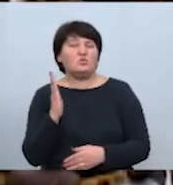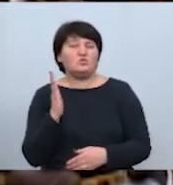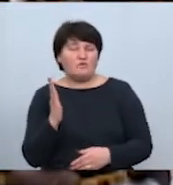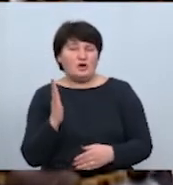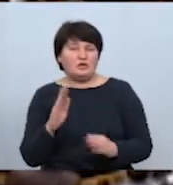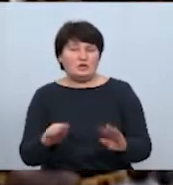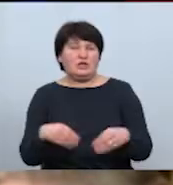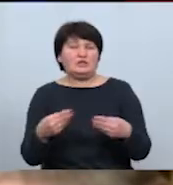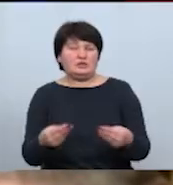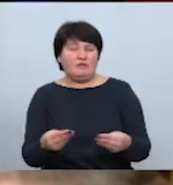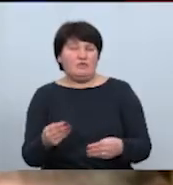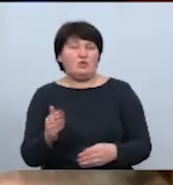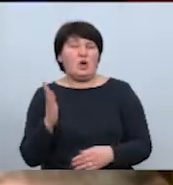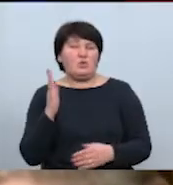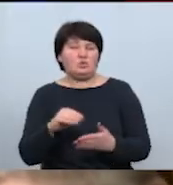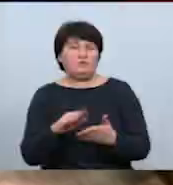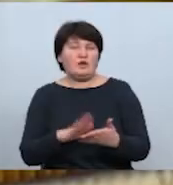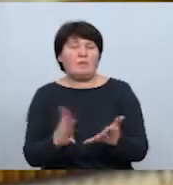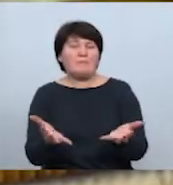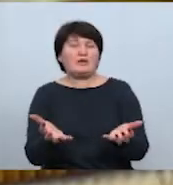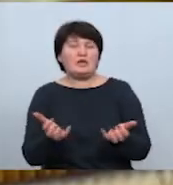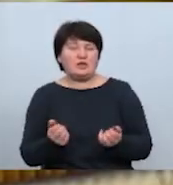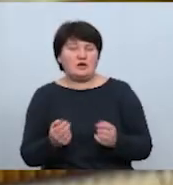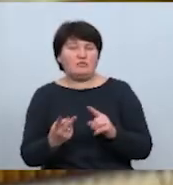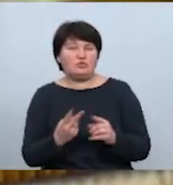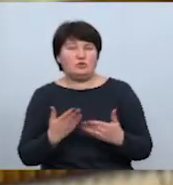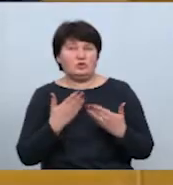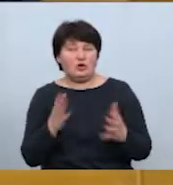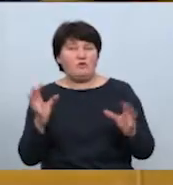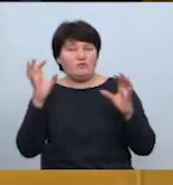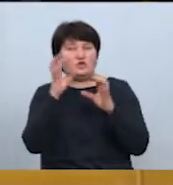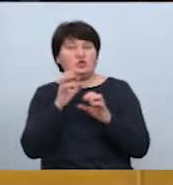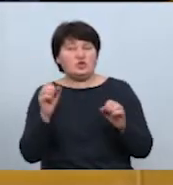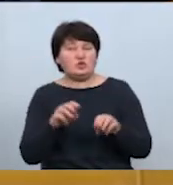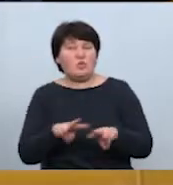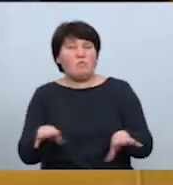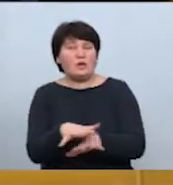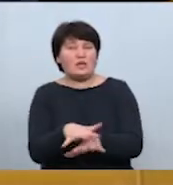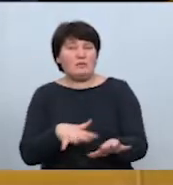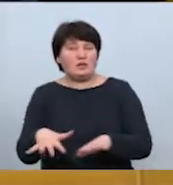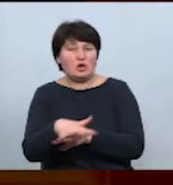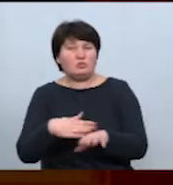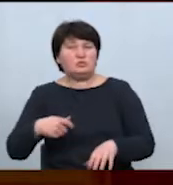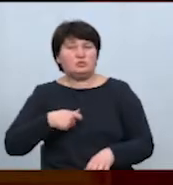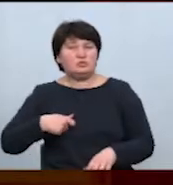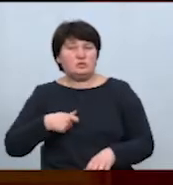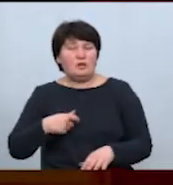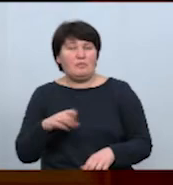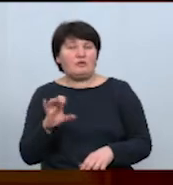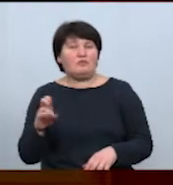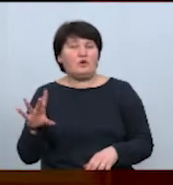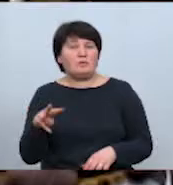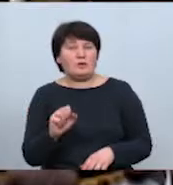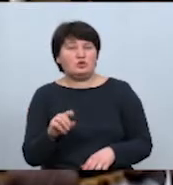голосування прийняття в другому читанні. Земельна ніч в парламенті. Народні депутати від фракції «Опозиційна платформа «За життя»